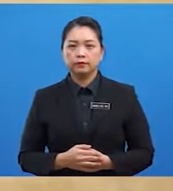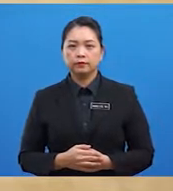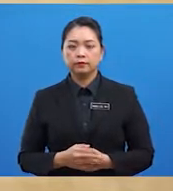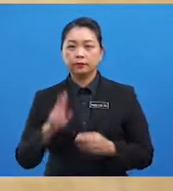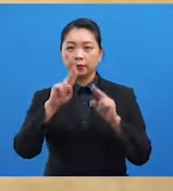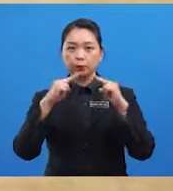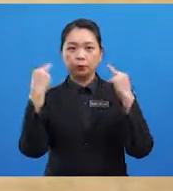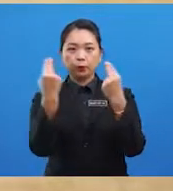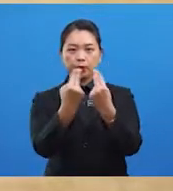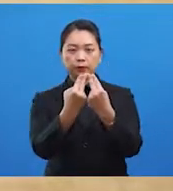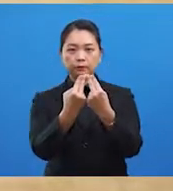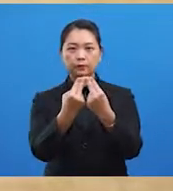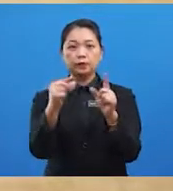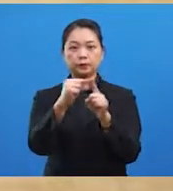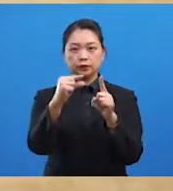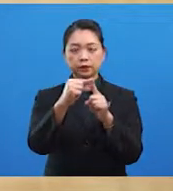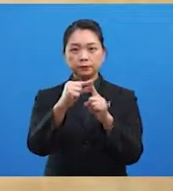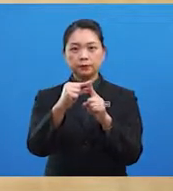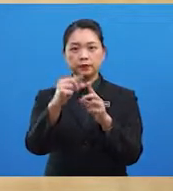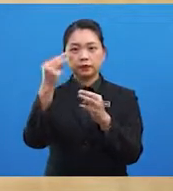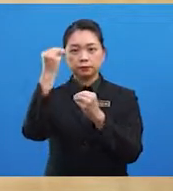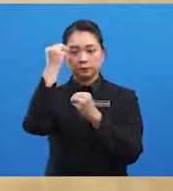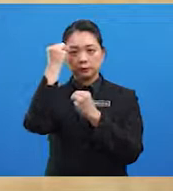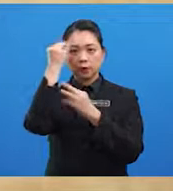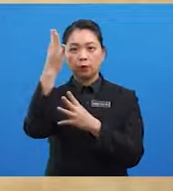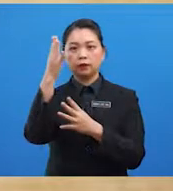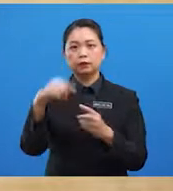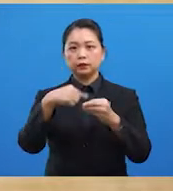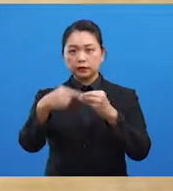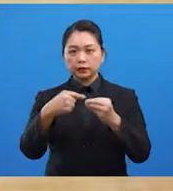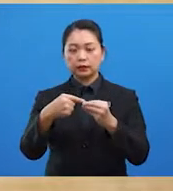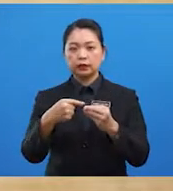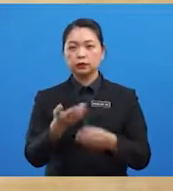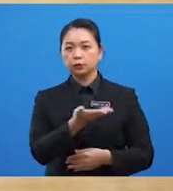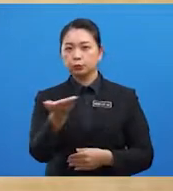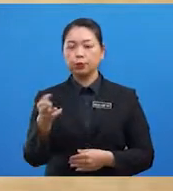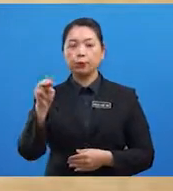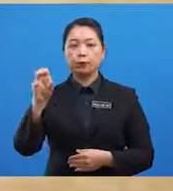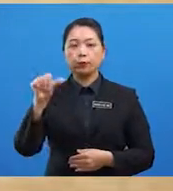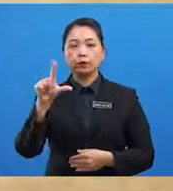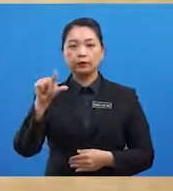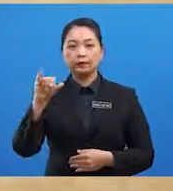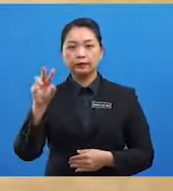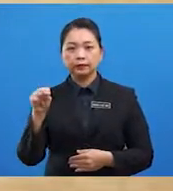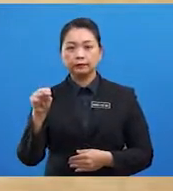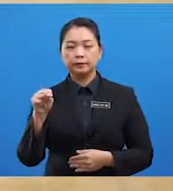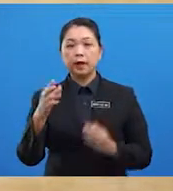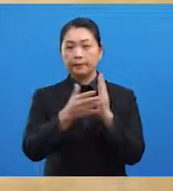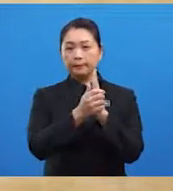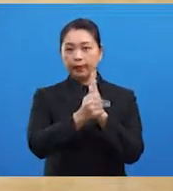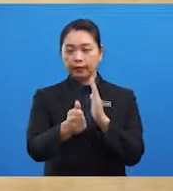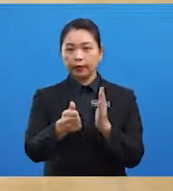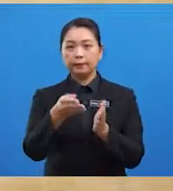menghimpunkan perbendaharaan pengetahuan tentang para mu'allim iaitu pakar